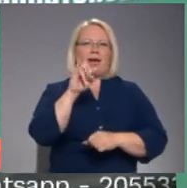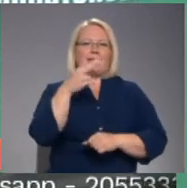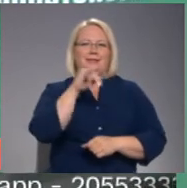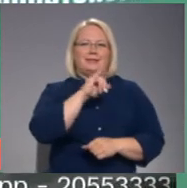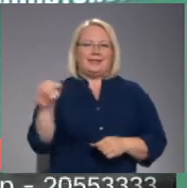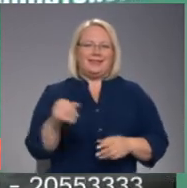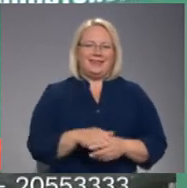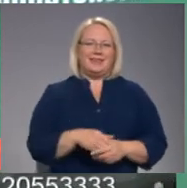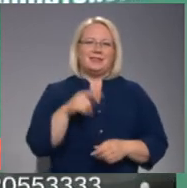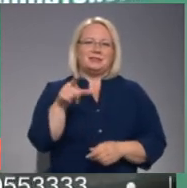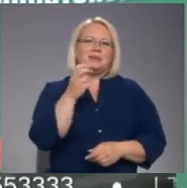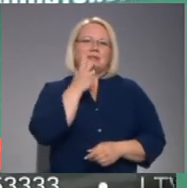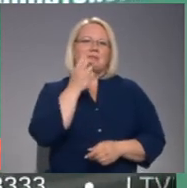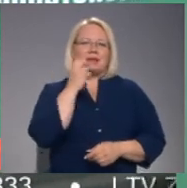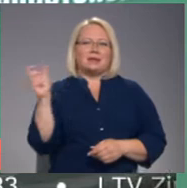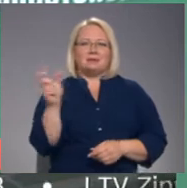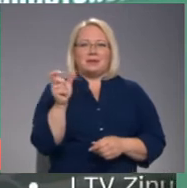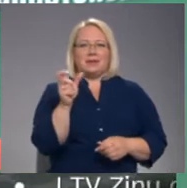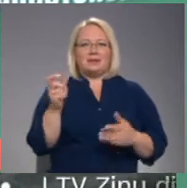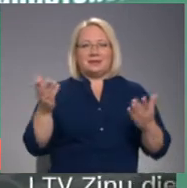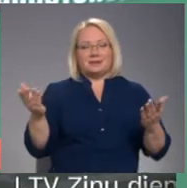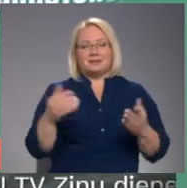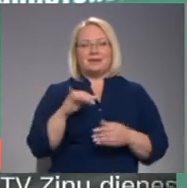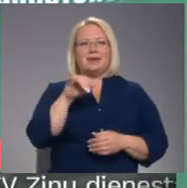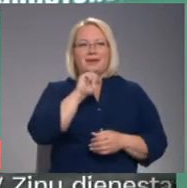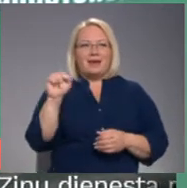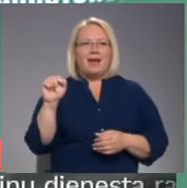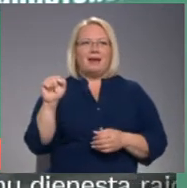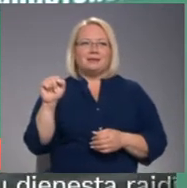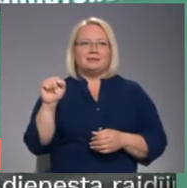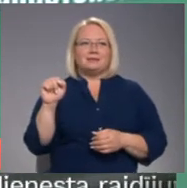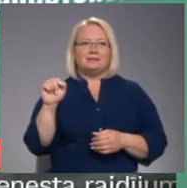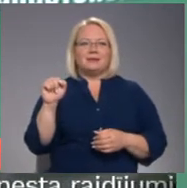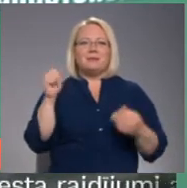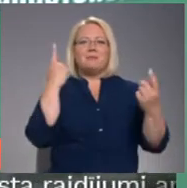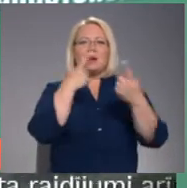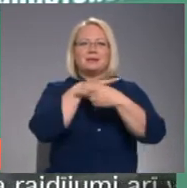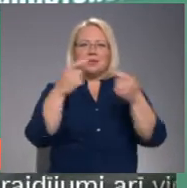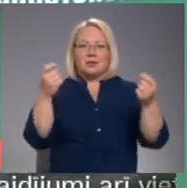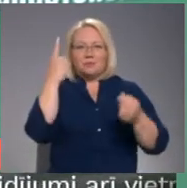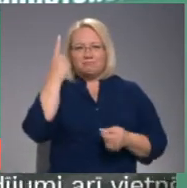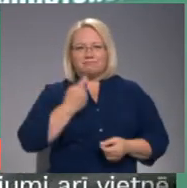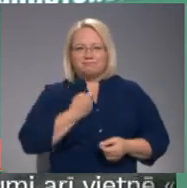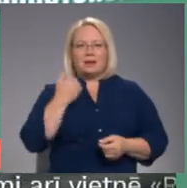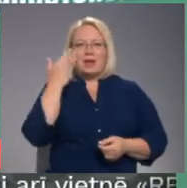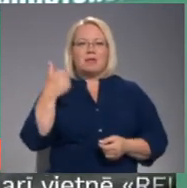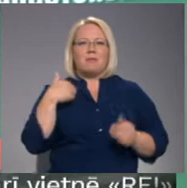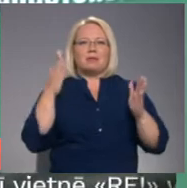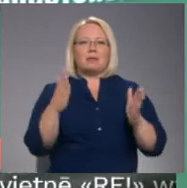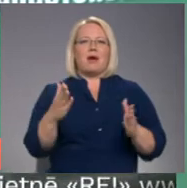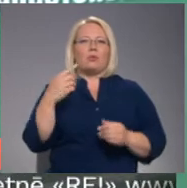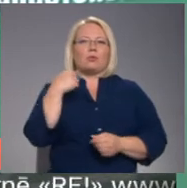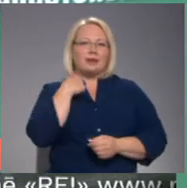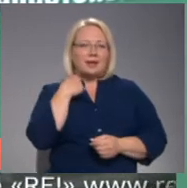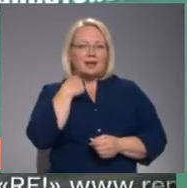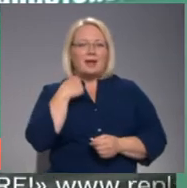Tas bija tāds smieklīgs moments. Nu jā, tad arī paziņoja man, ka man ir jābūt Rīgā